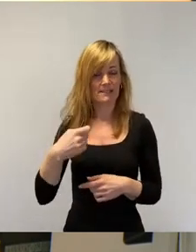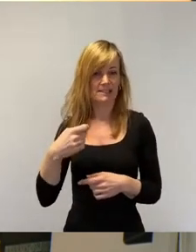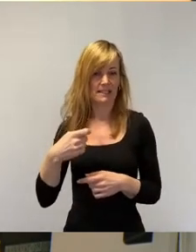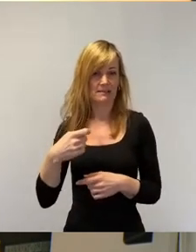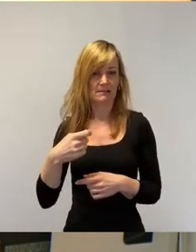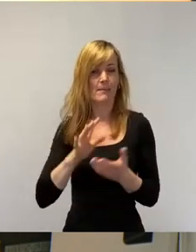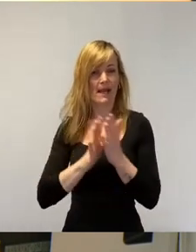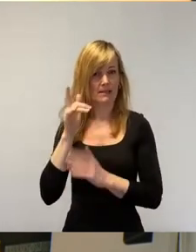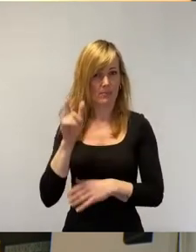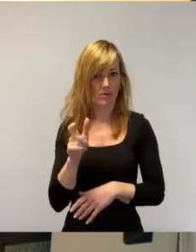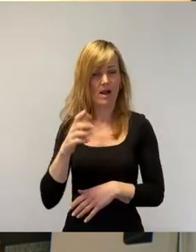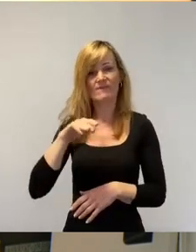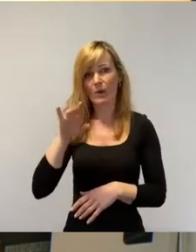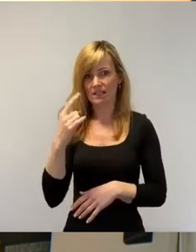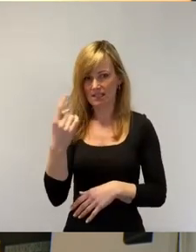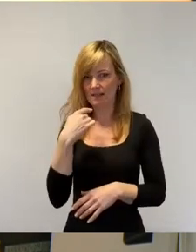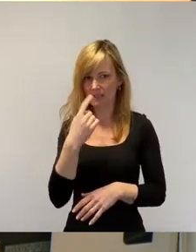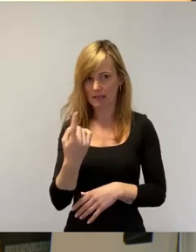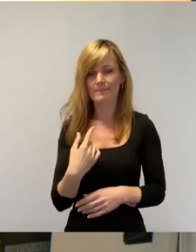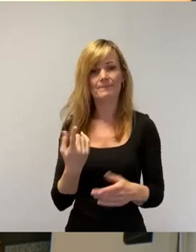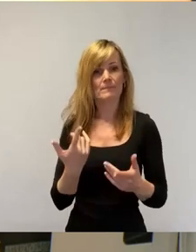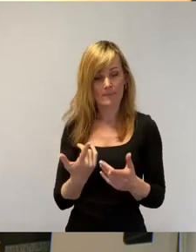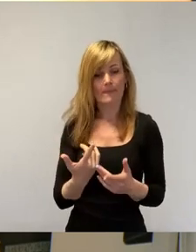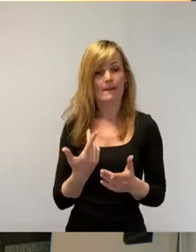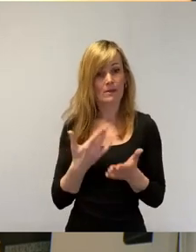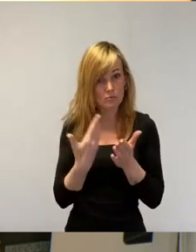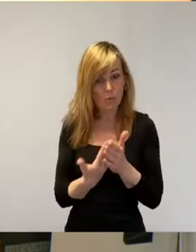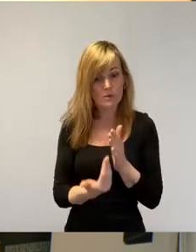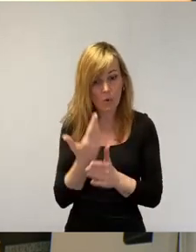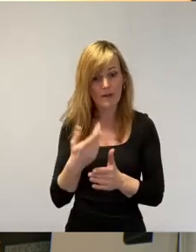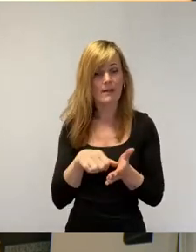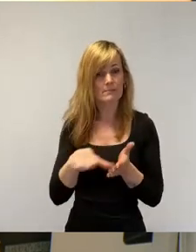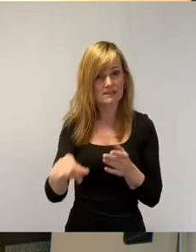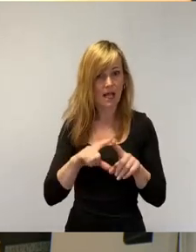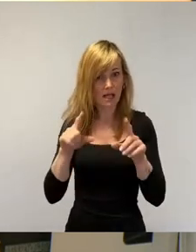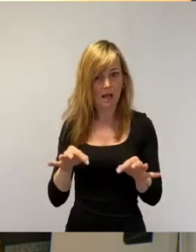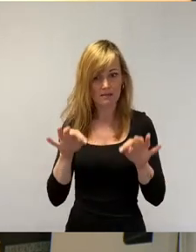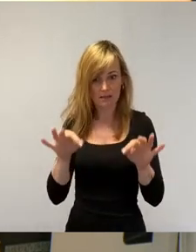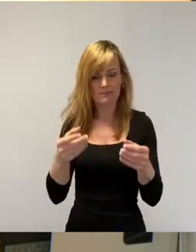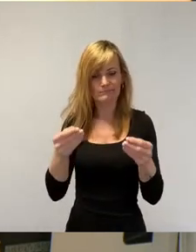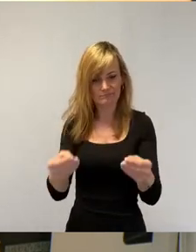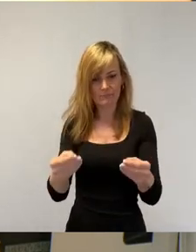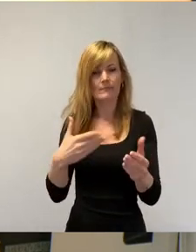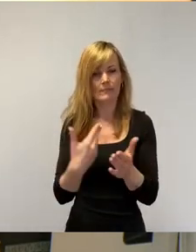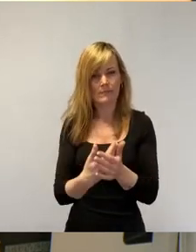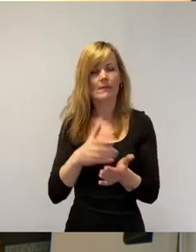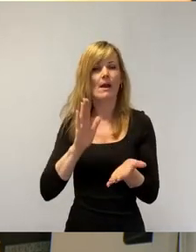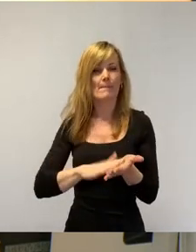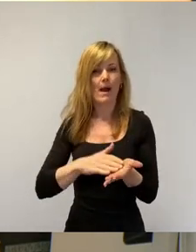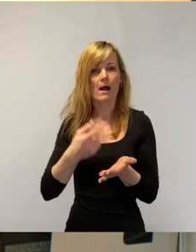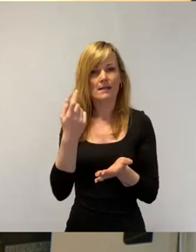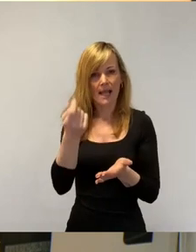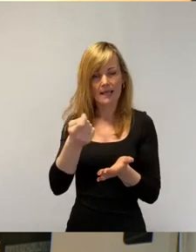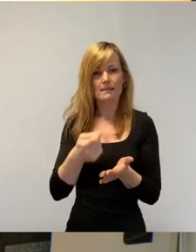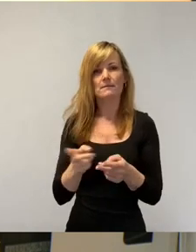mit der Einführung der Bezahlkarte ist seiner Meinung nach der Bargeldtransfer ins Ausland unterbunden bzw. würde erschwert.